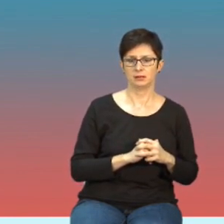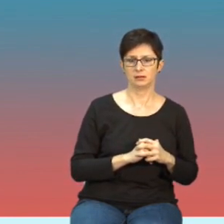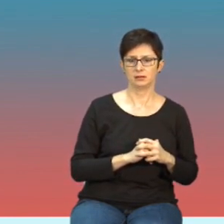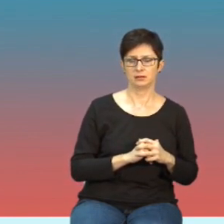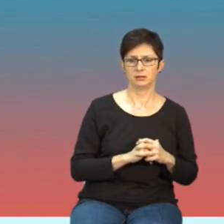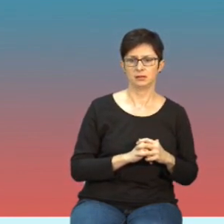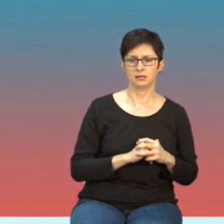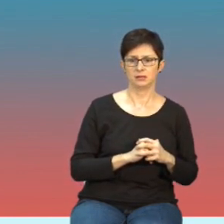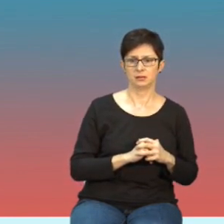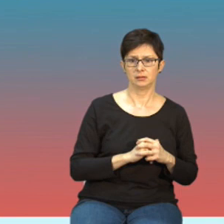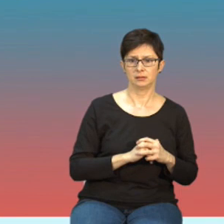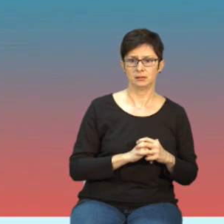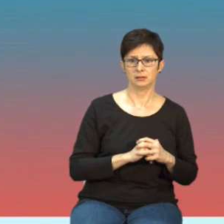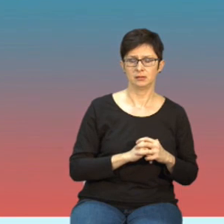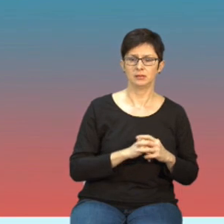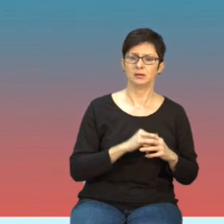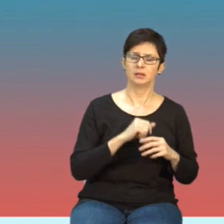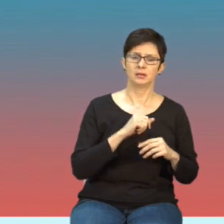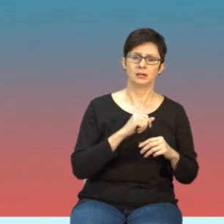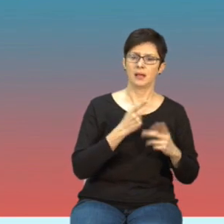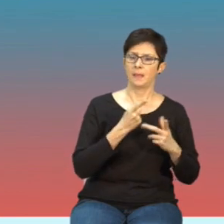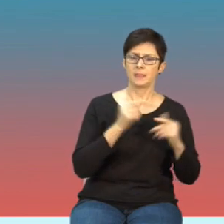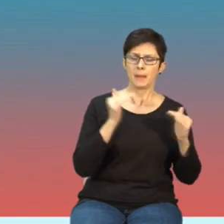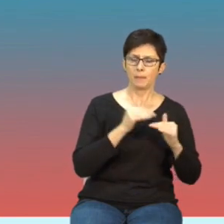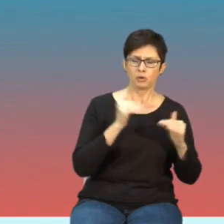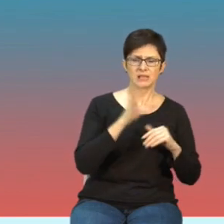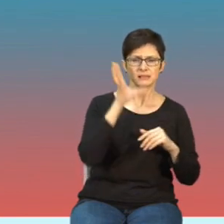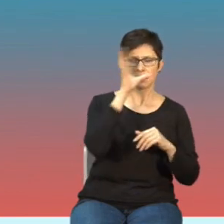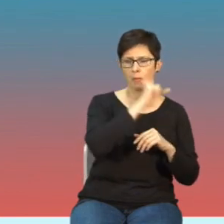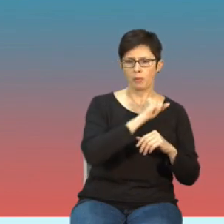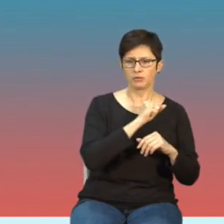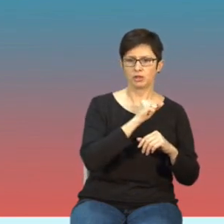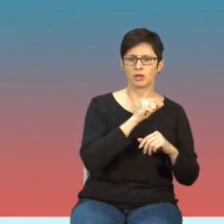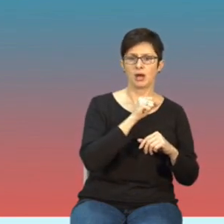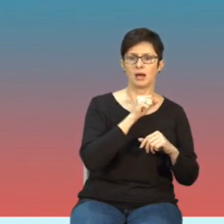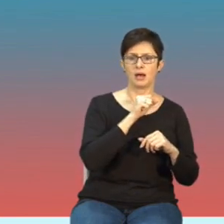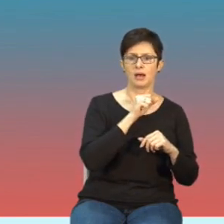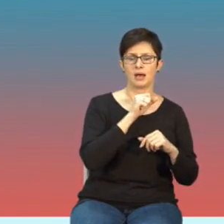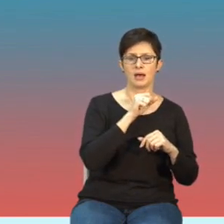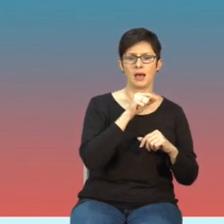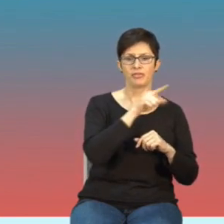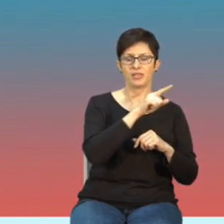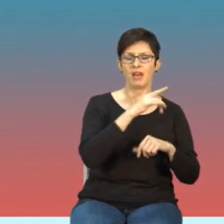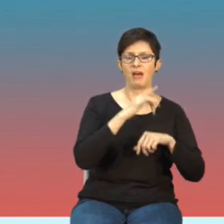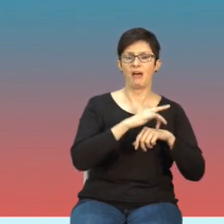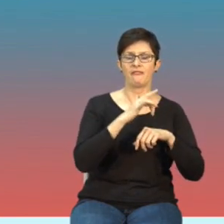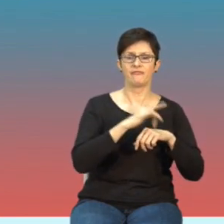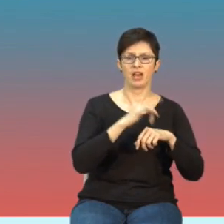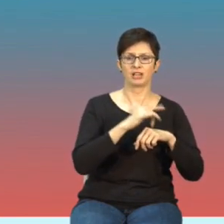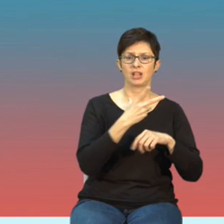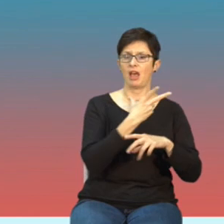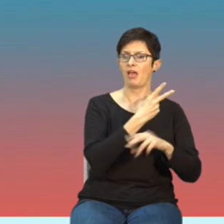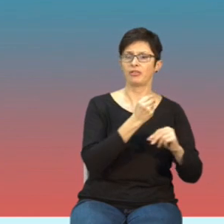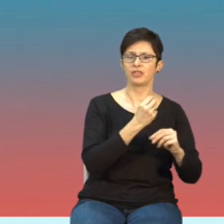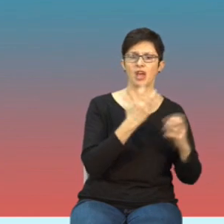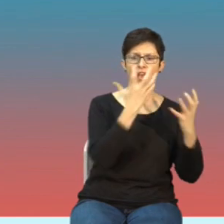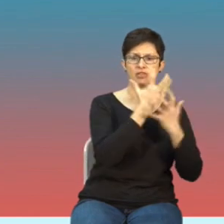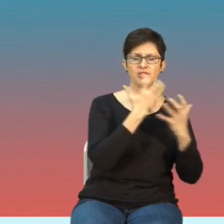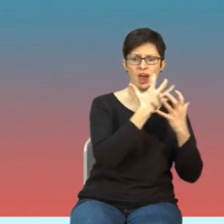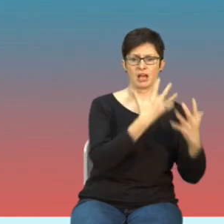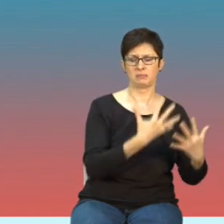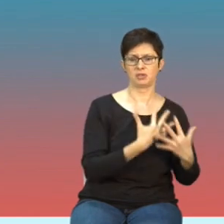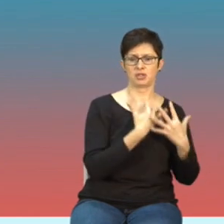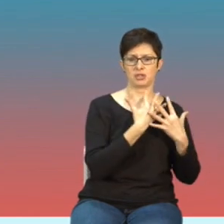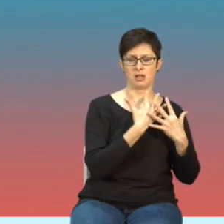w literaturze podkreślmy z kolei też nie można o tym zapomnieć że te efekty nietermiczne które które